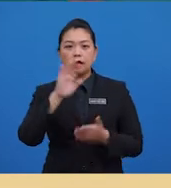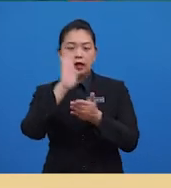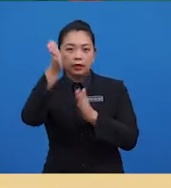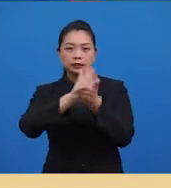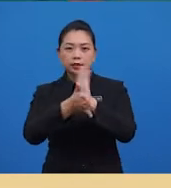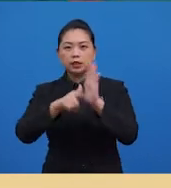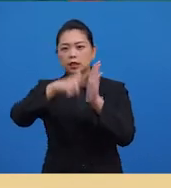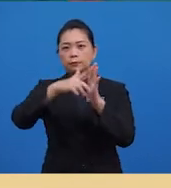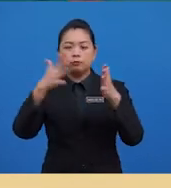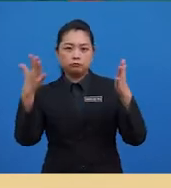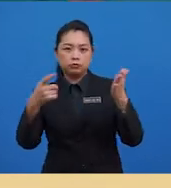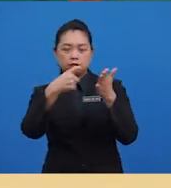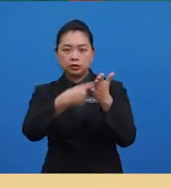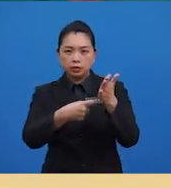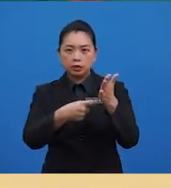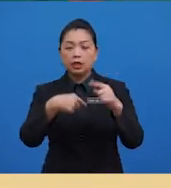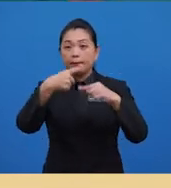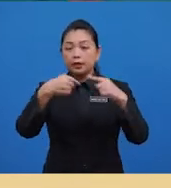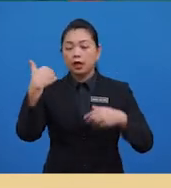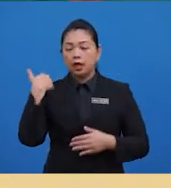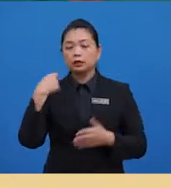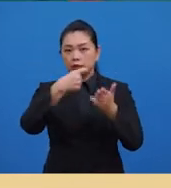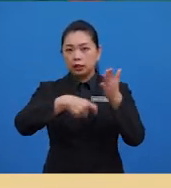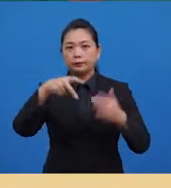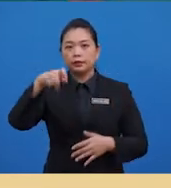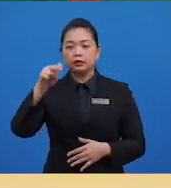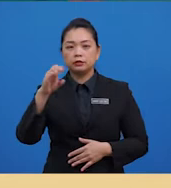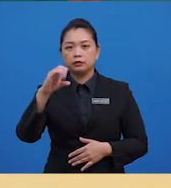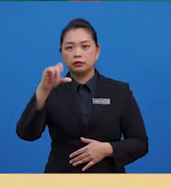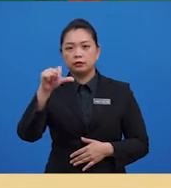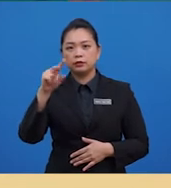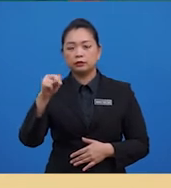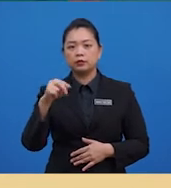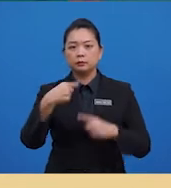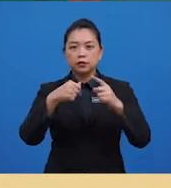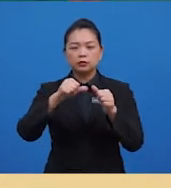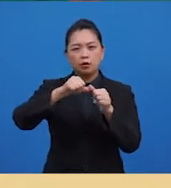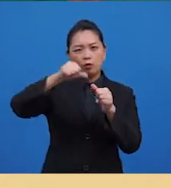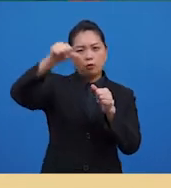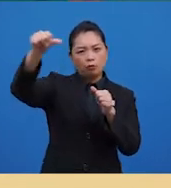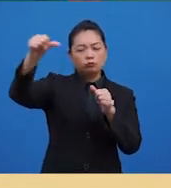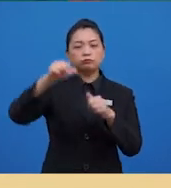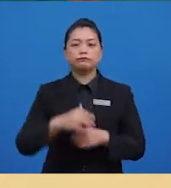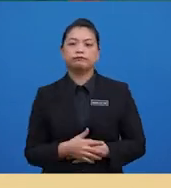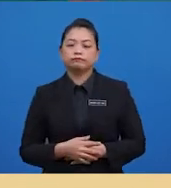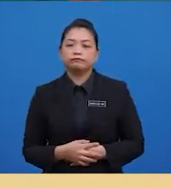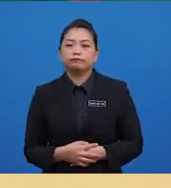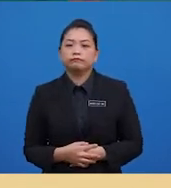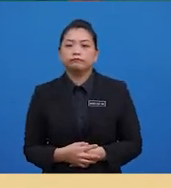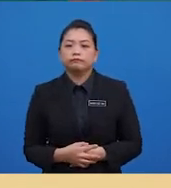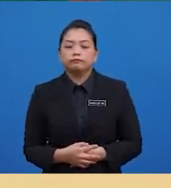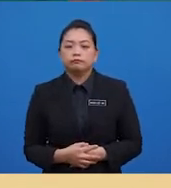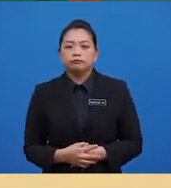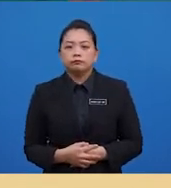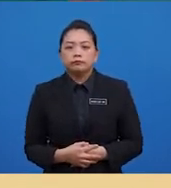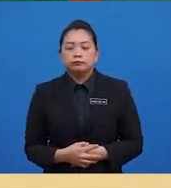besar nilainya apabila wujud nilai pencelan yang menyimpang jauh besar dari set data yang lain.